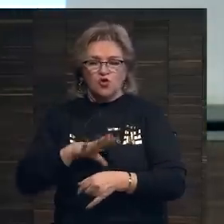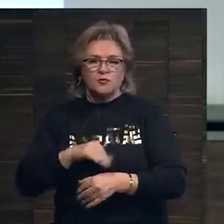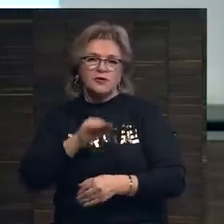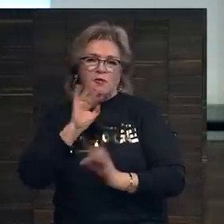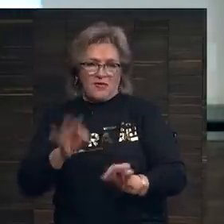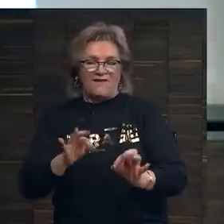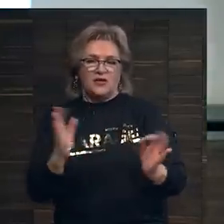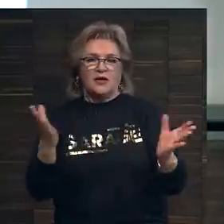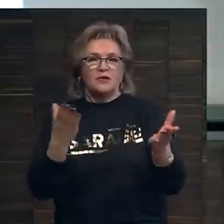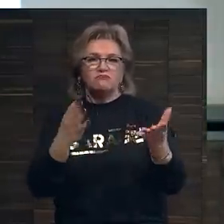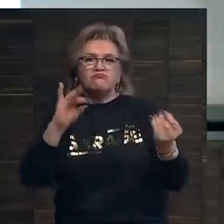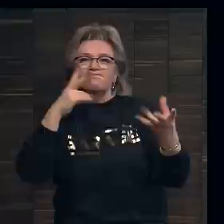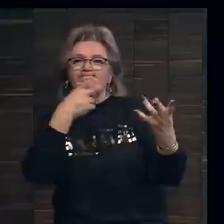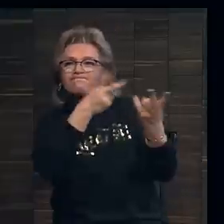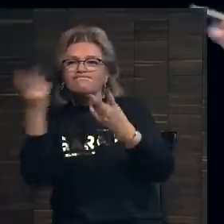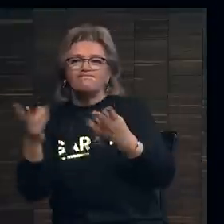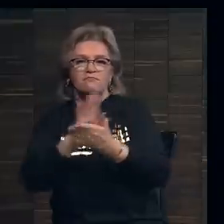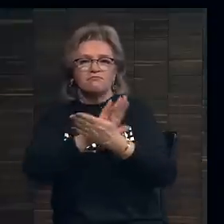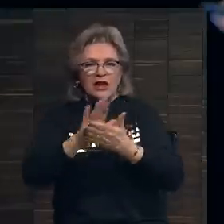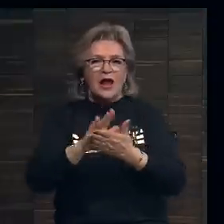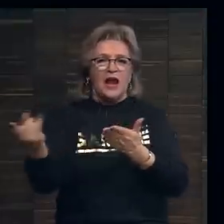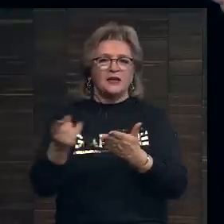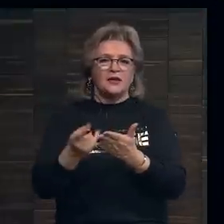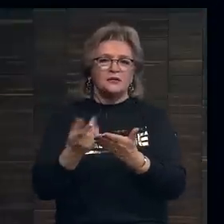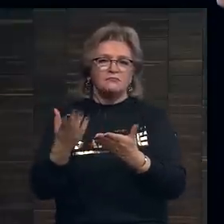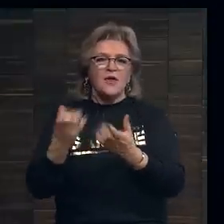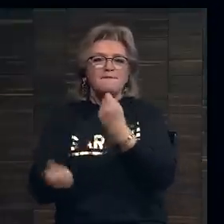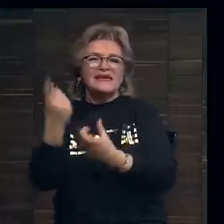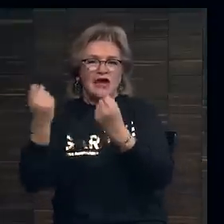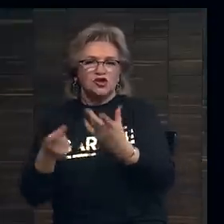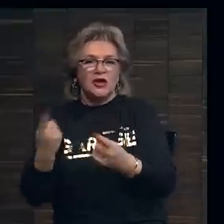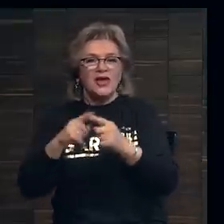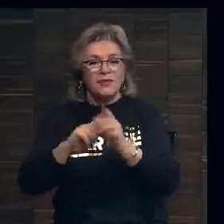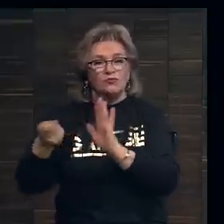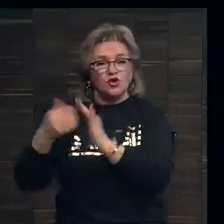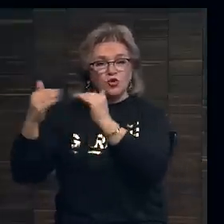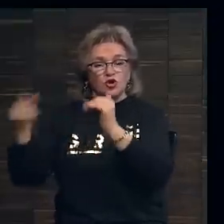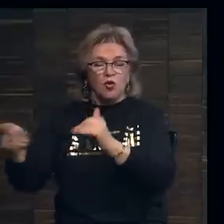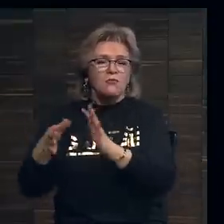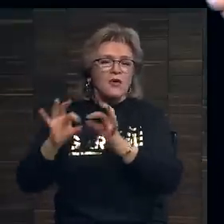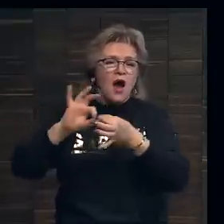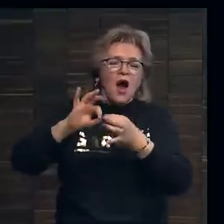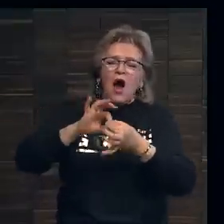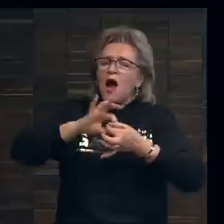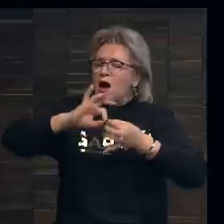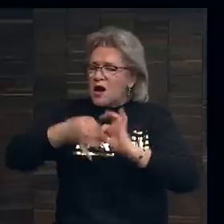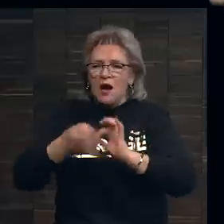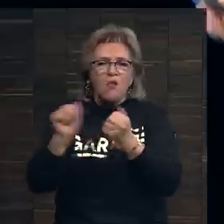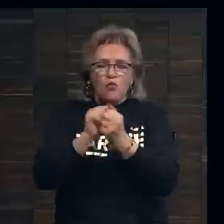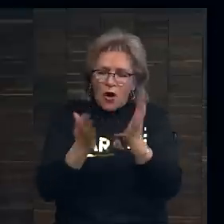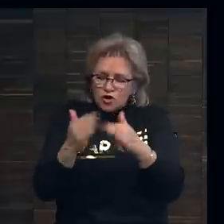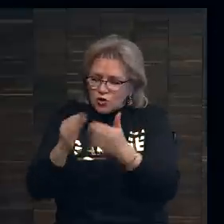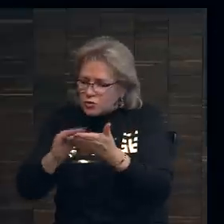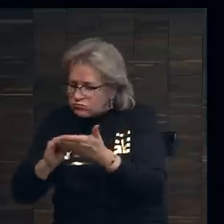провинанс, полностью легальные каналы происхождения. И поэтому аукционный дом проводит огромную бумажную работу по